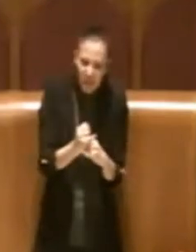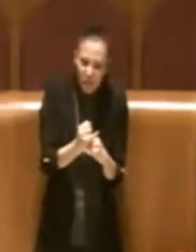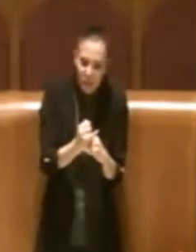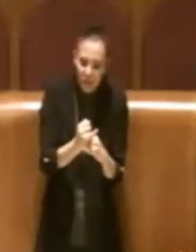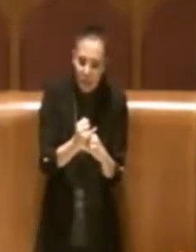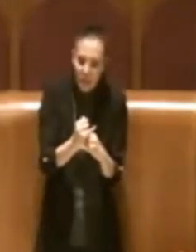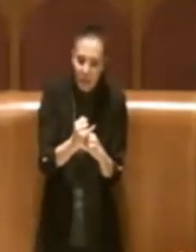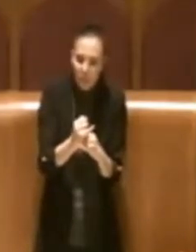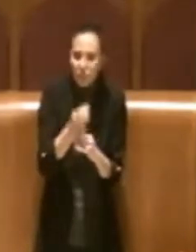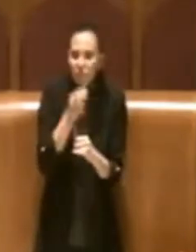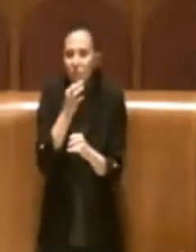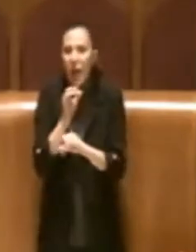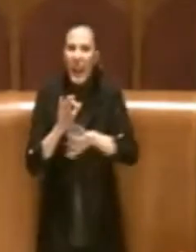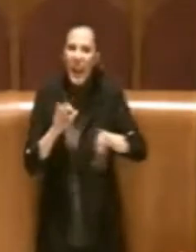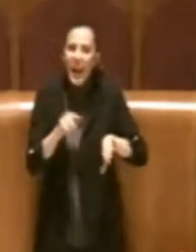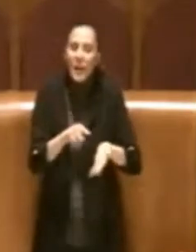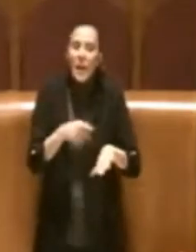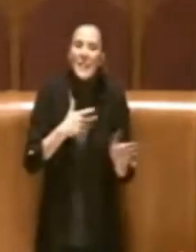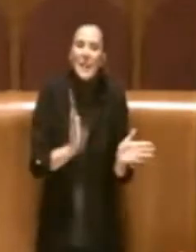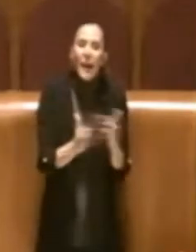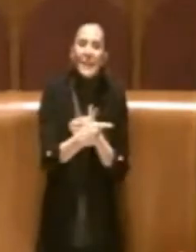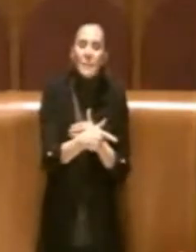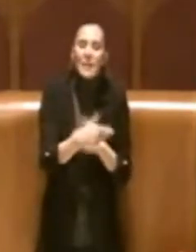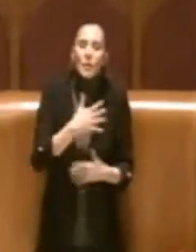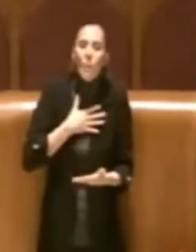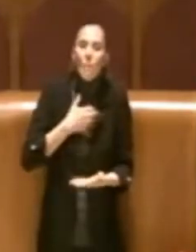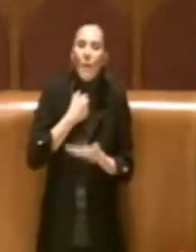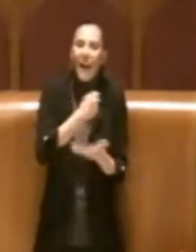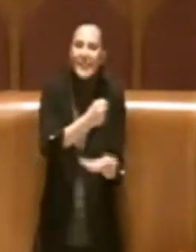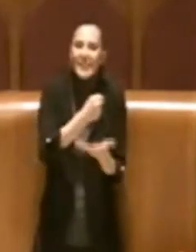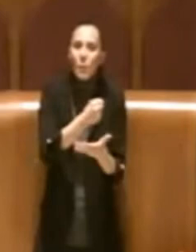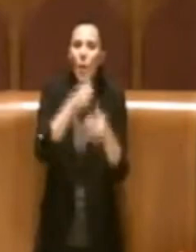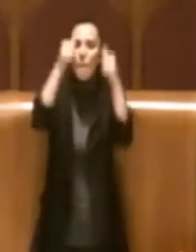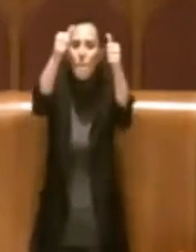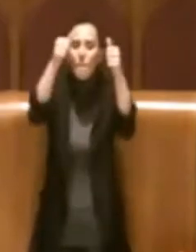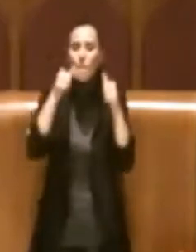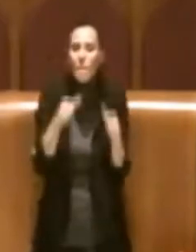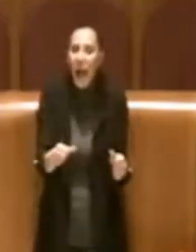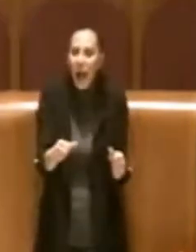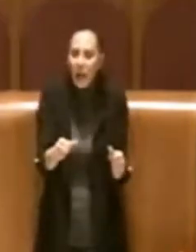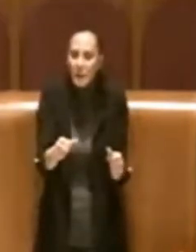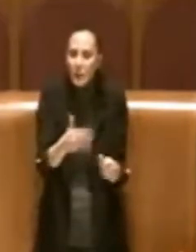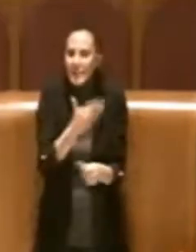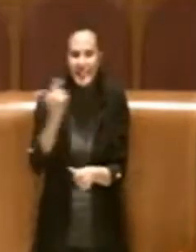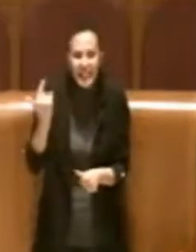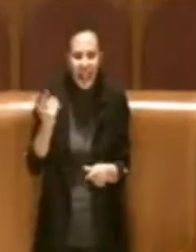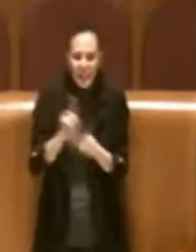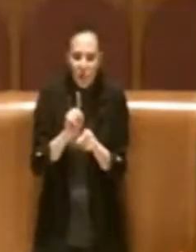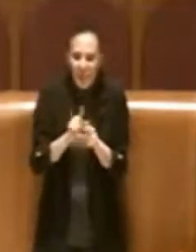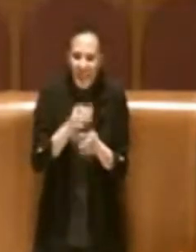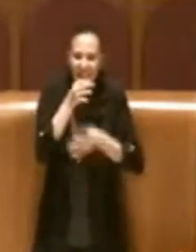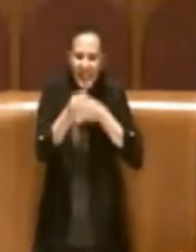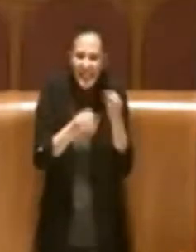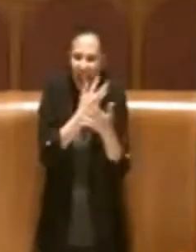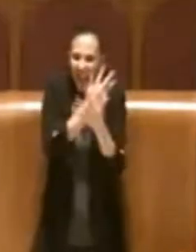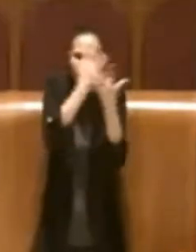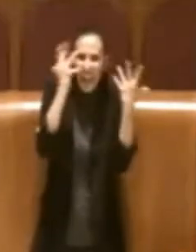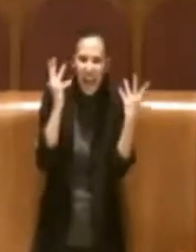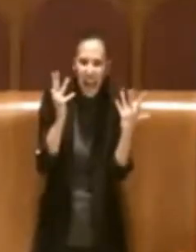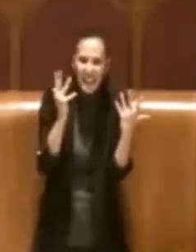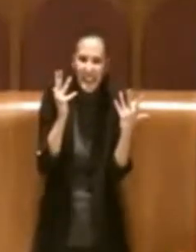un lato sul Dipartimento Patrimonio, invocando un bando senza dettagliare poi i